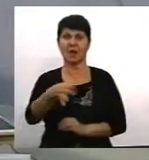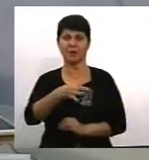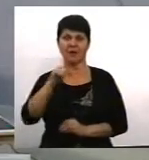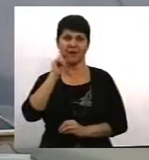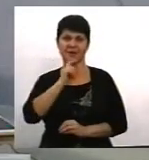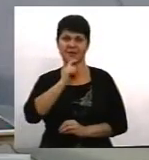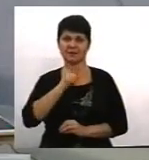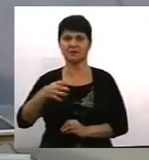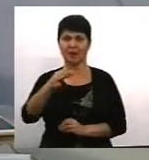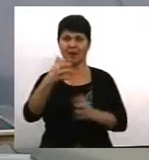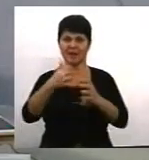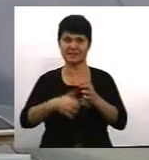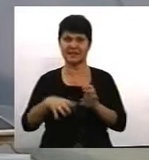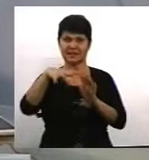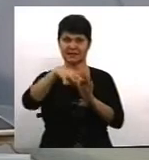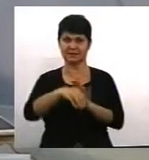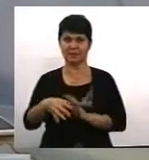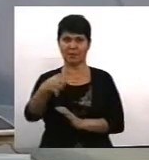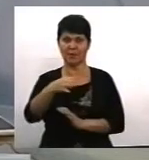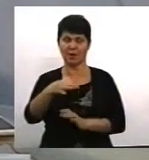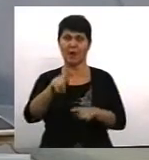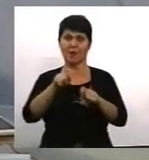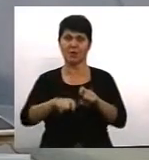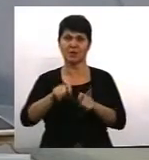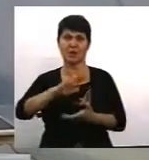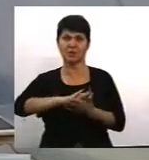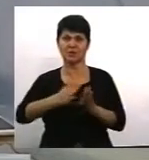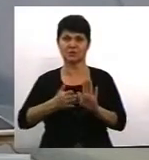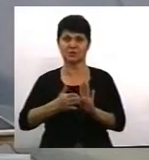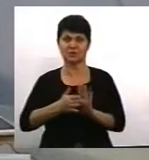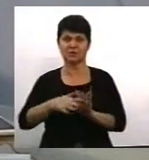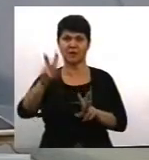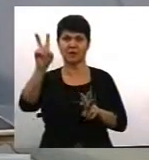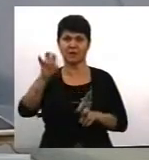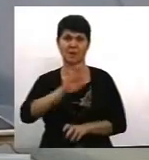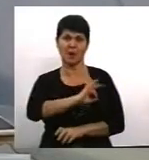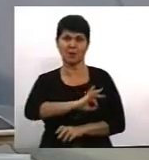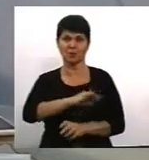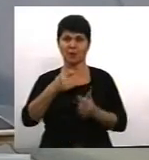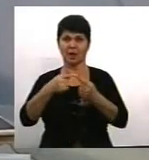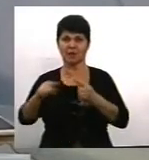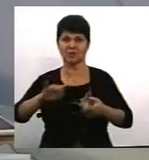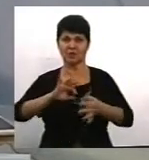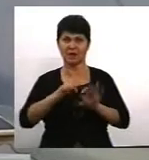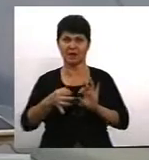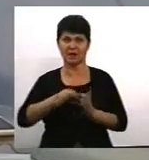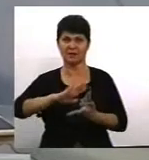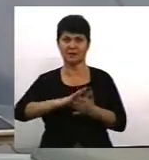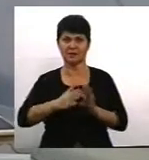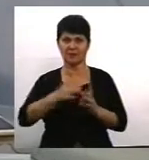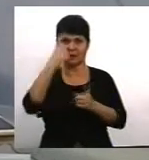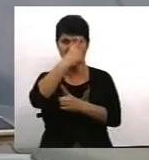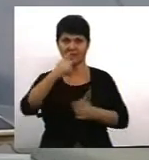область серед цих областей. Ми моніторимо ситуацію, про правові та юридичні та інші деталі цього стану повідомимо в